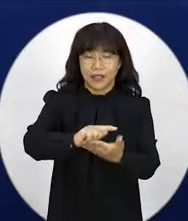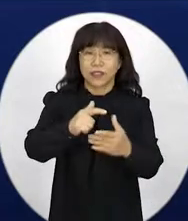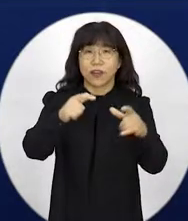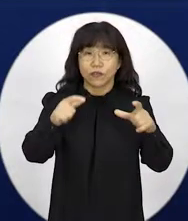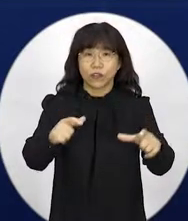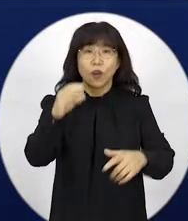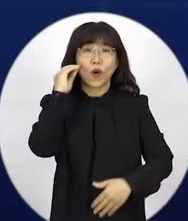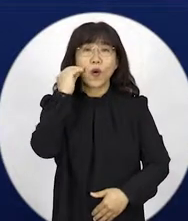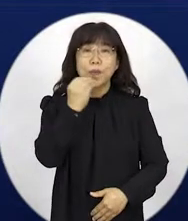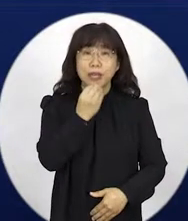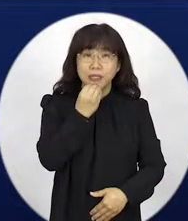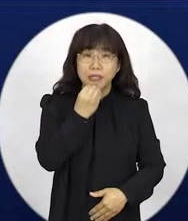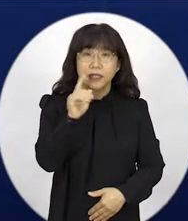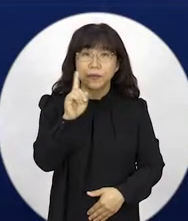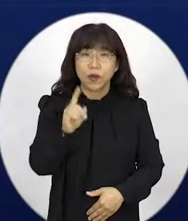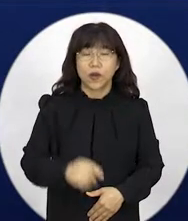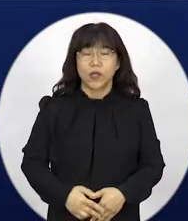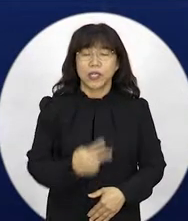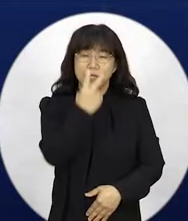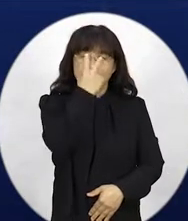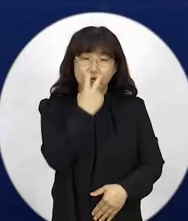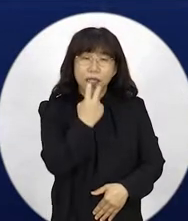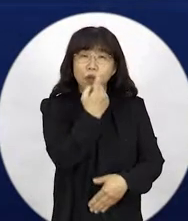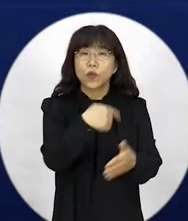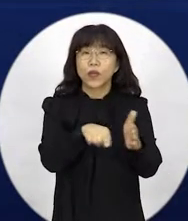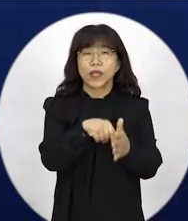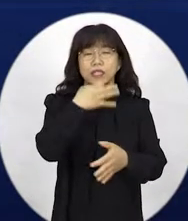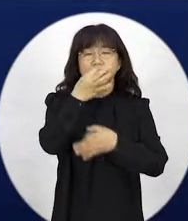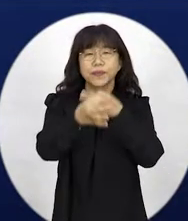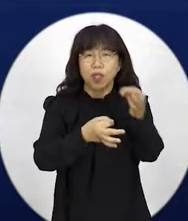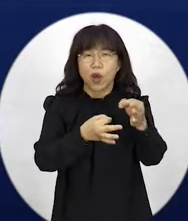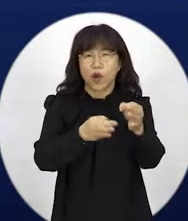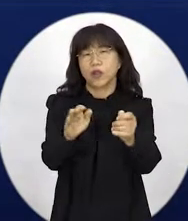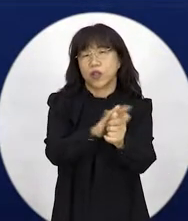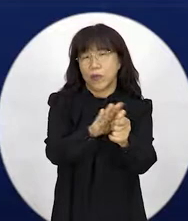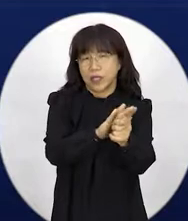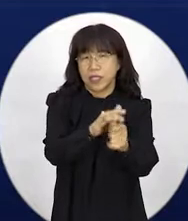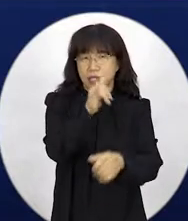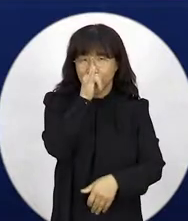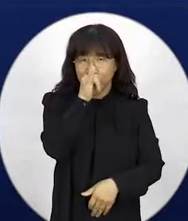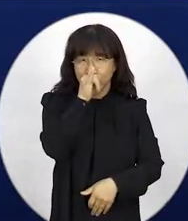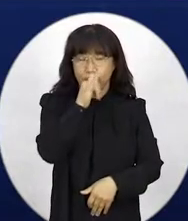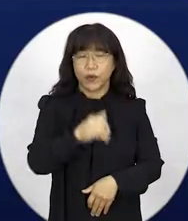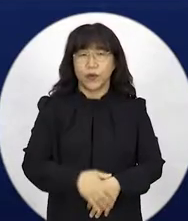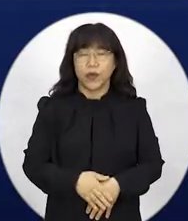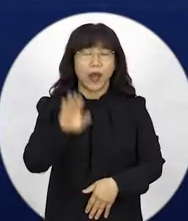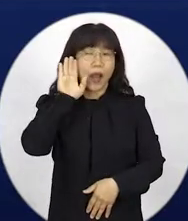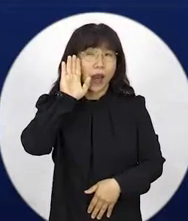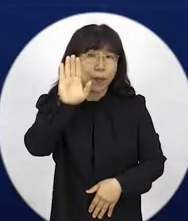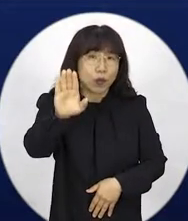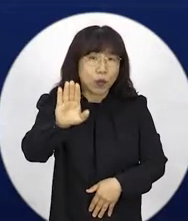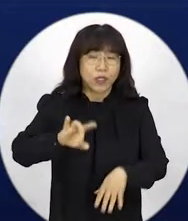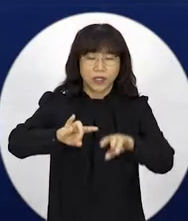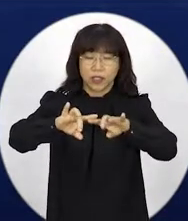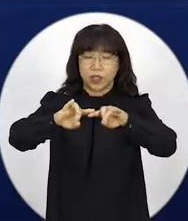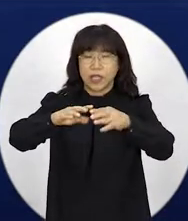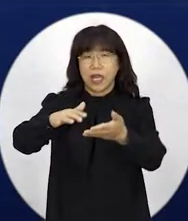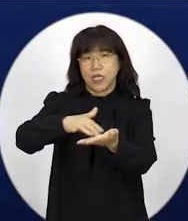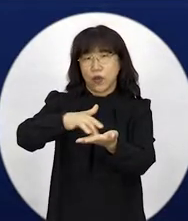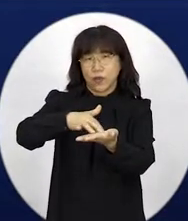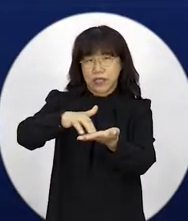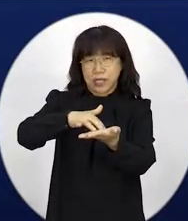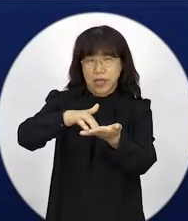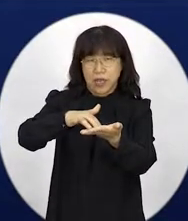강서구청 홈페이지에서는 시각장애인을 위한 음성서비스를 제공해 왔는데요. 앞으로는 전자점자